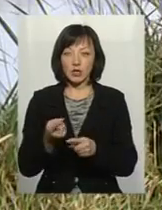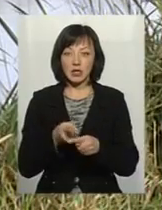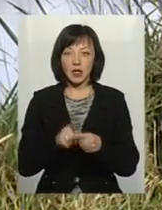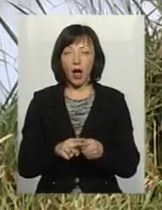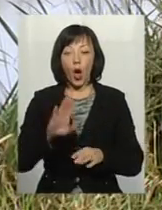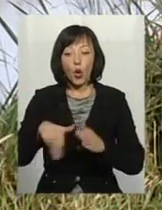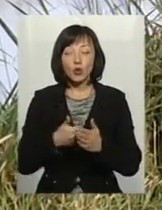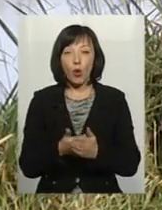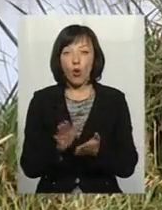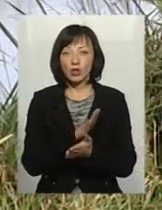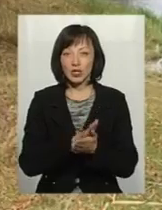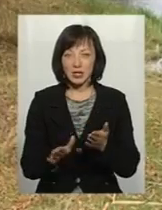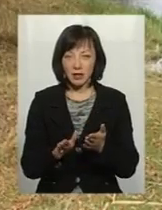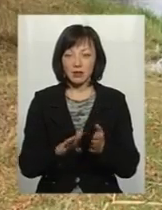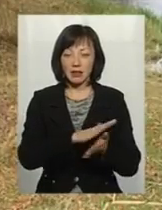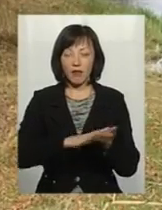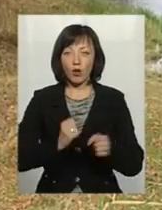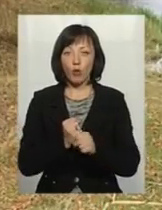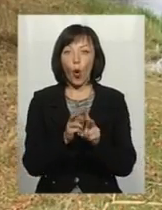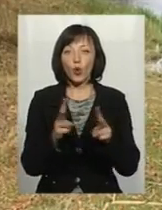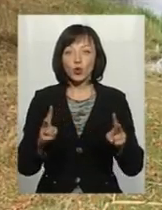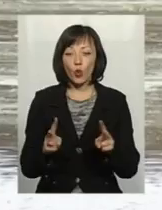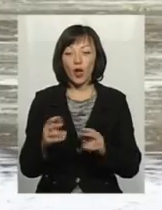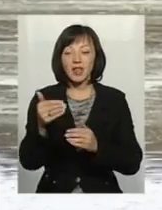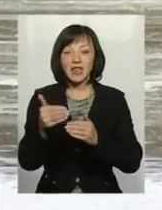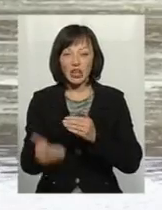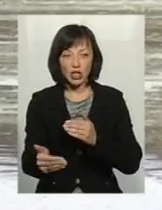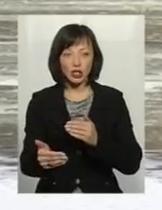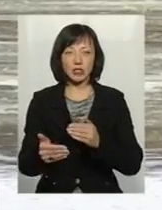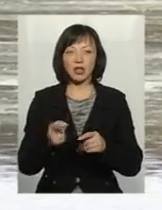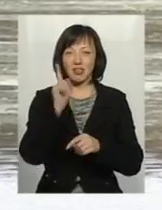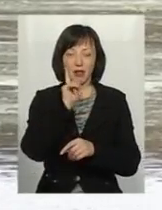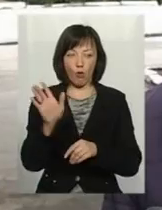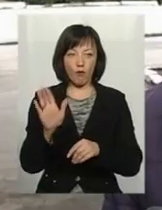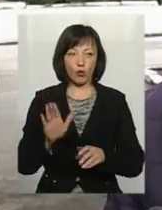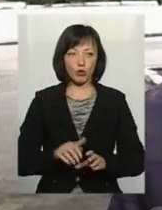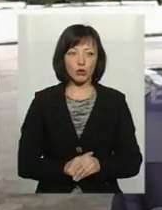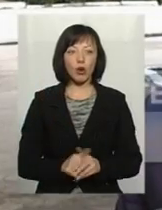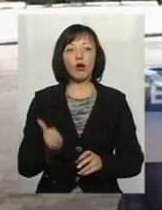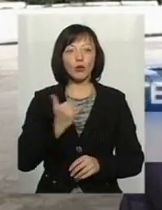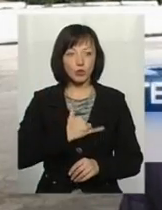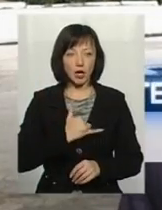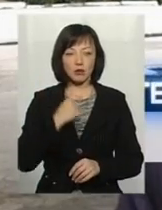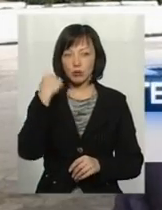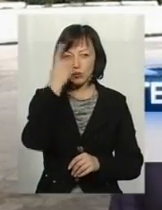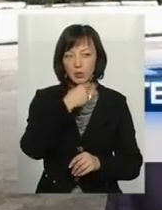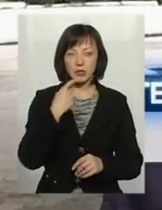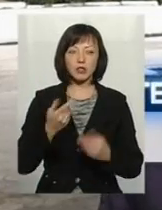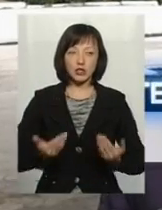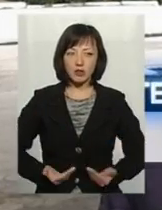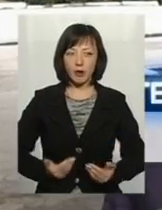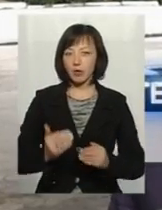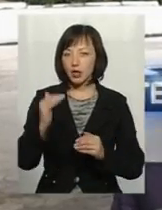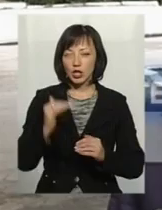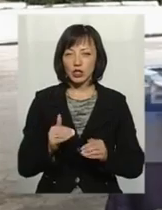доки на очисних Полонного тривають роботи, тим, хто нижче за течією, не надто комфортно. В нас особисто, так як ми живемо в нижчій